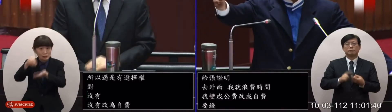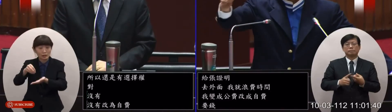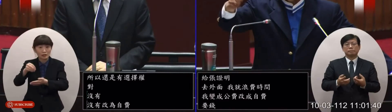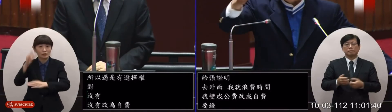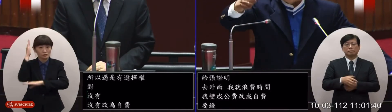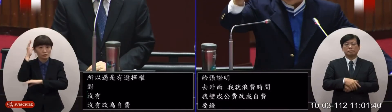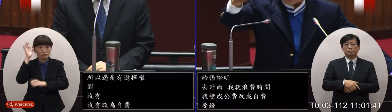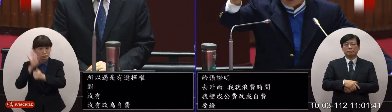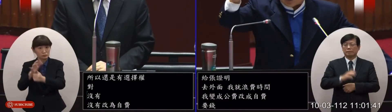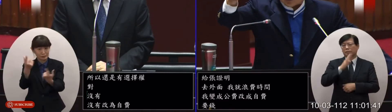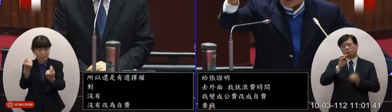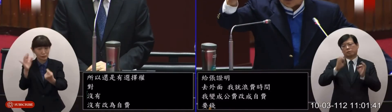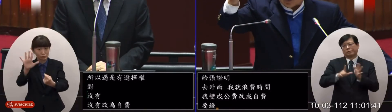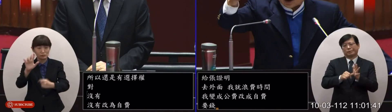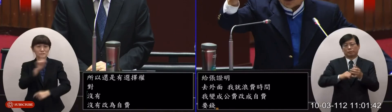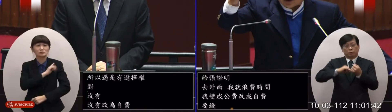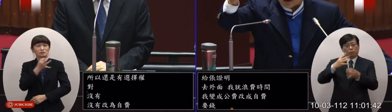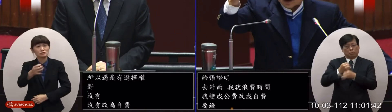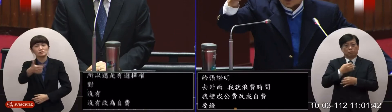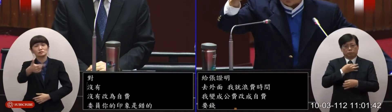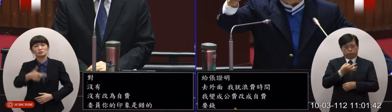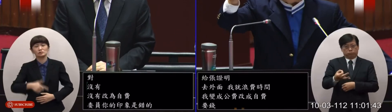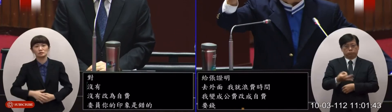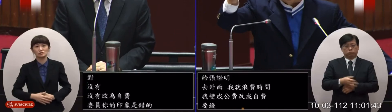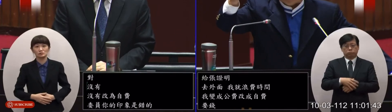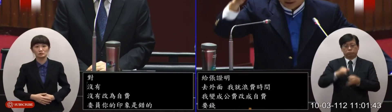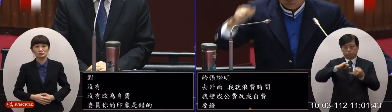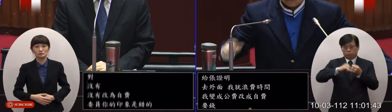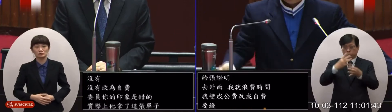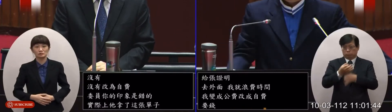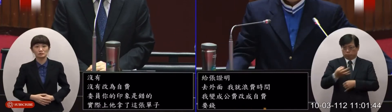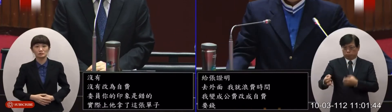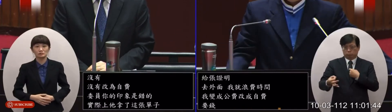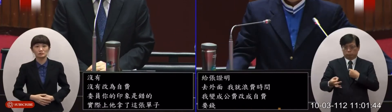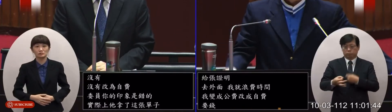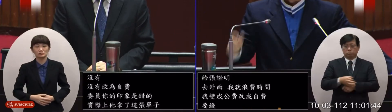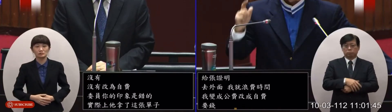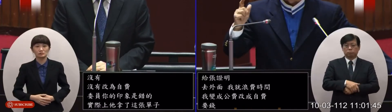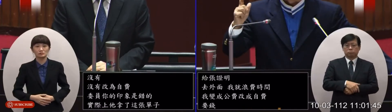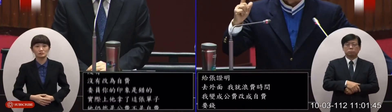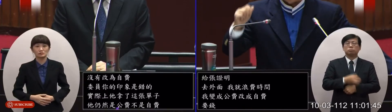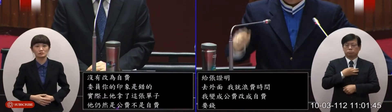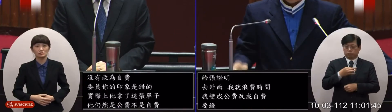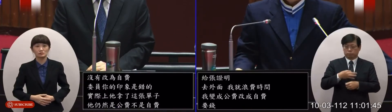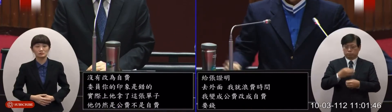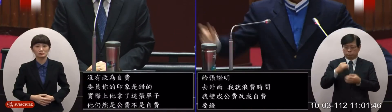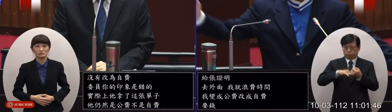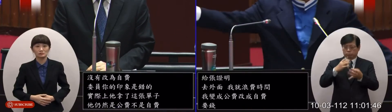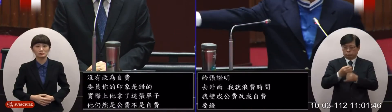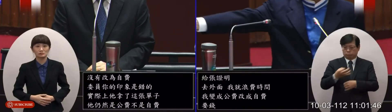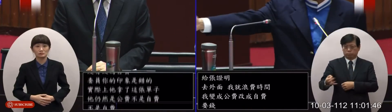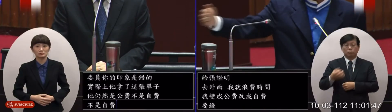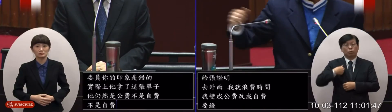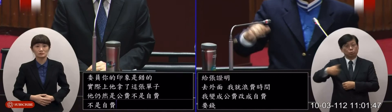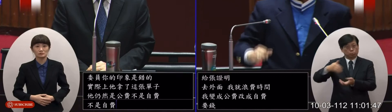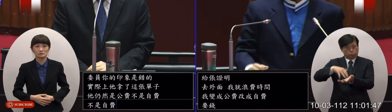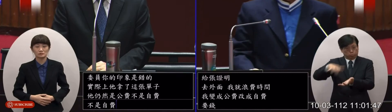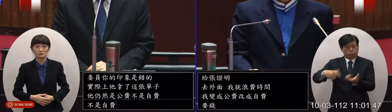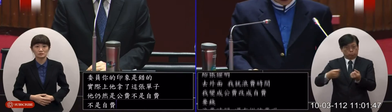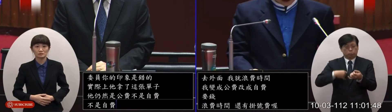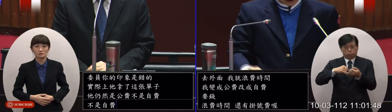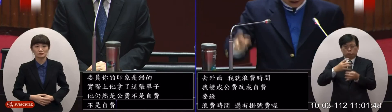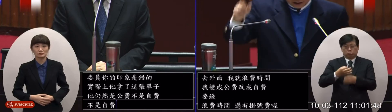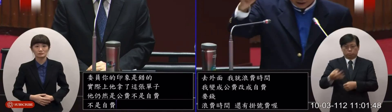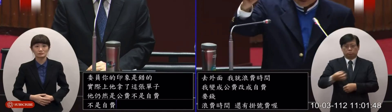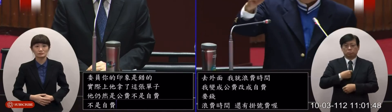自費但是要過後費喔過後費過後費要過後費我到這時候去打過後費